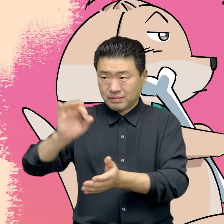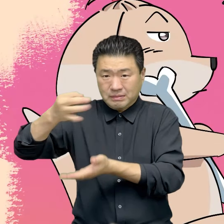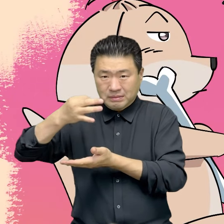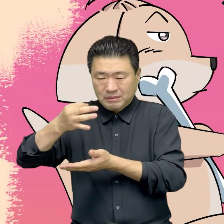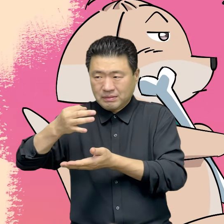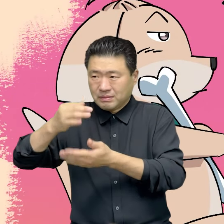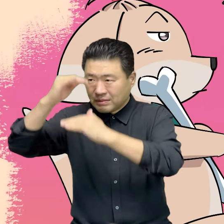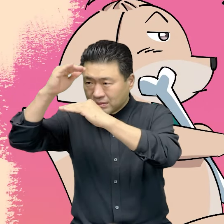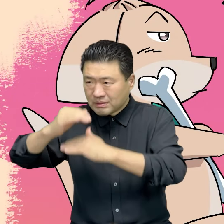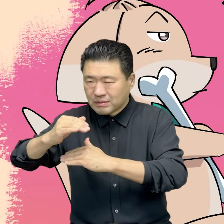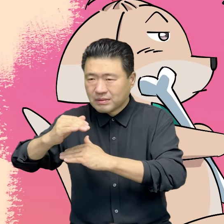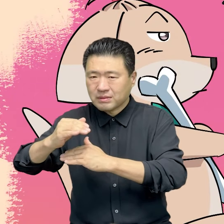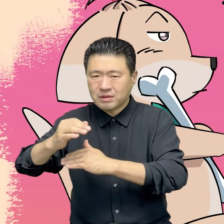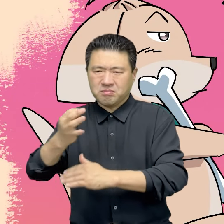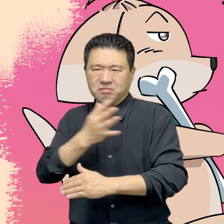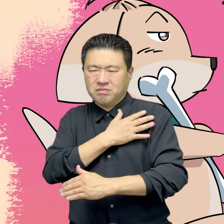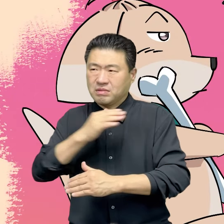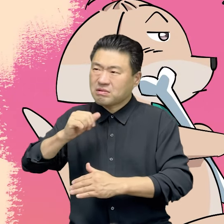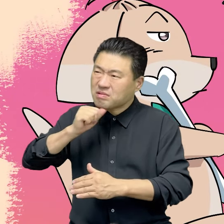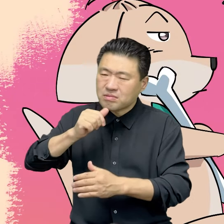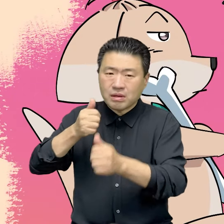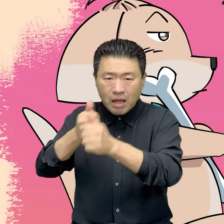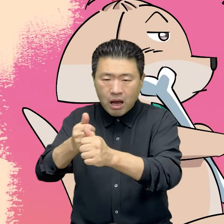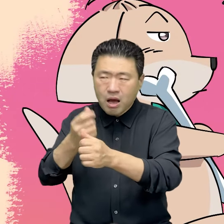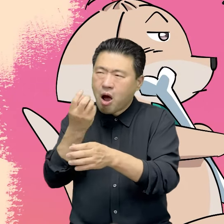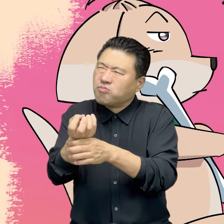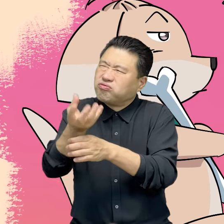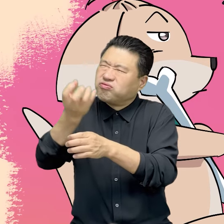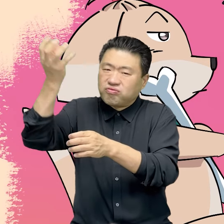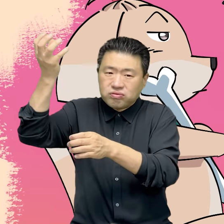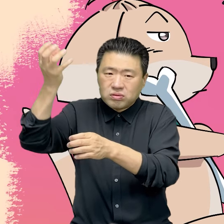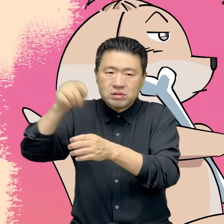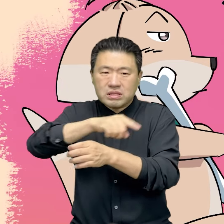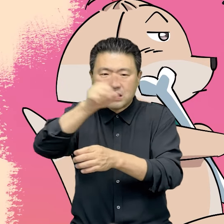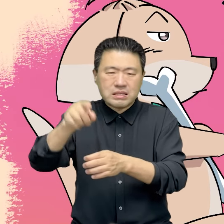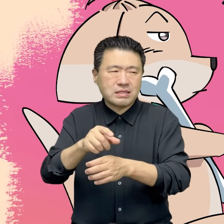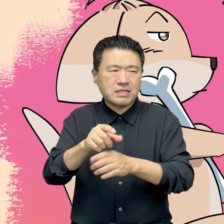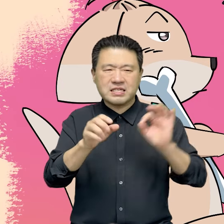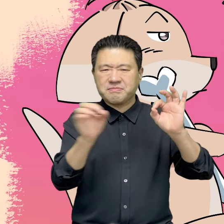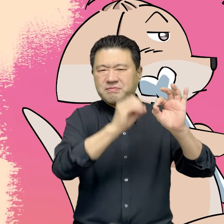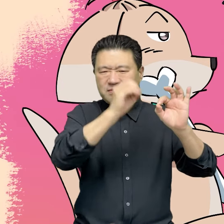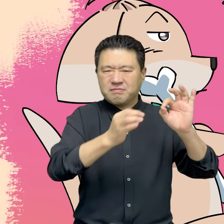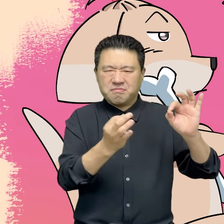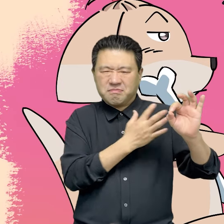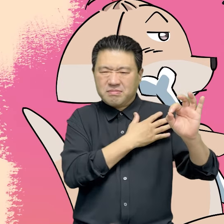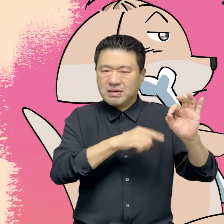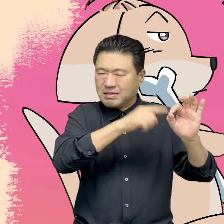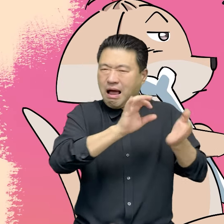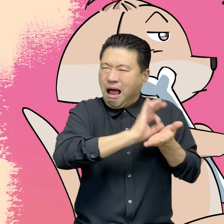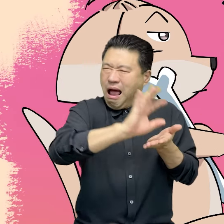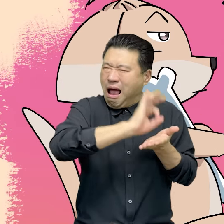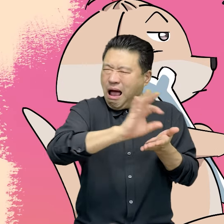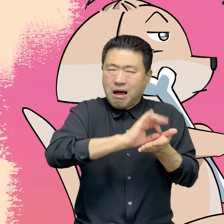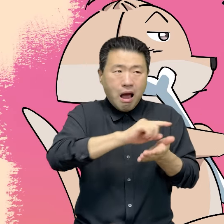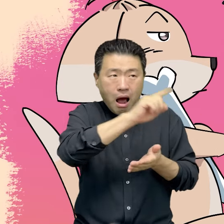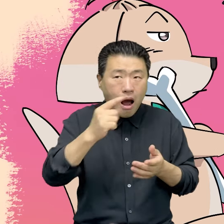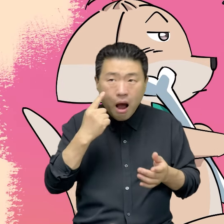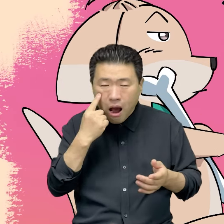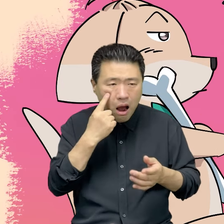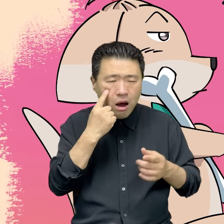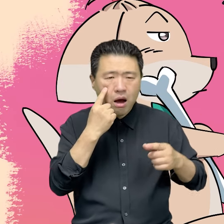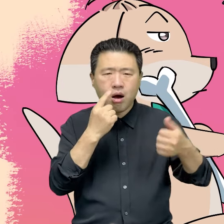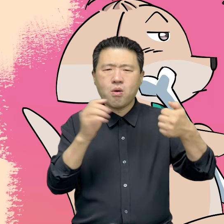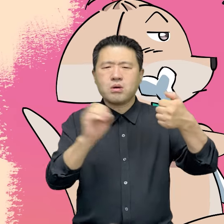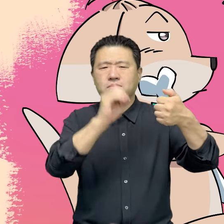소득 수준에 따른 온실가스 배출량을 살펴보면 전 세계 상위 10% 소득계층의 소비기반